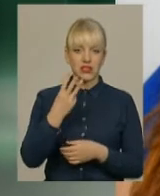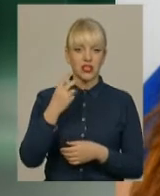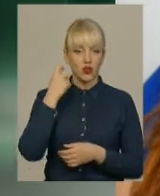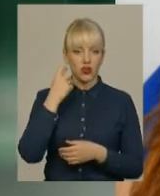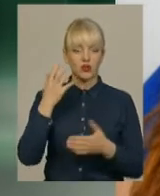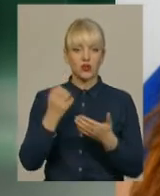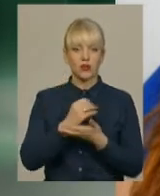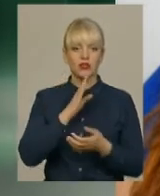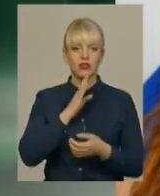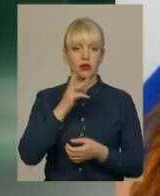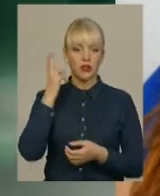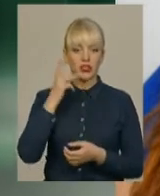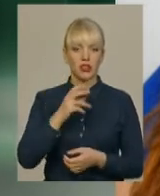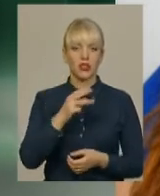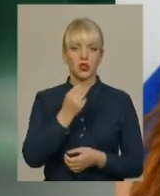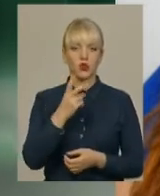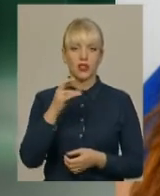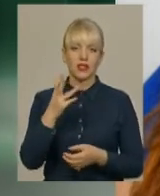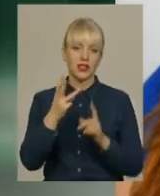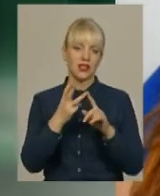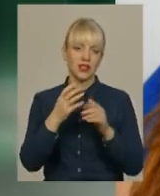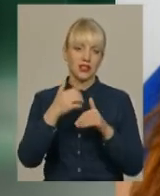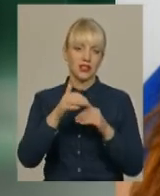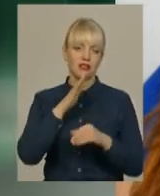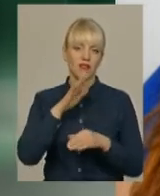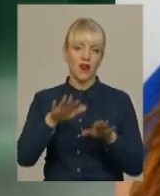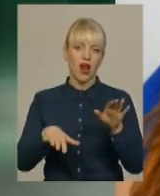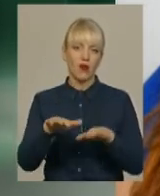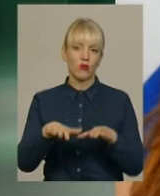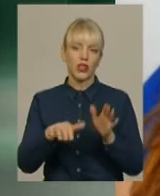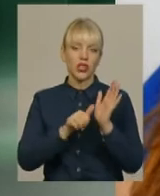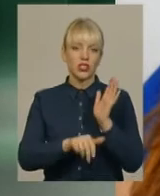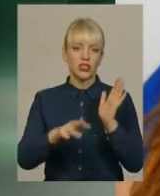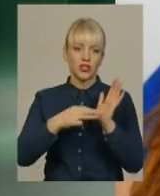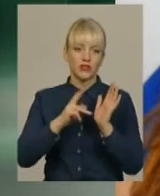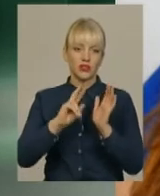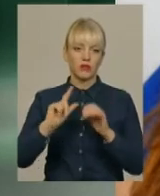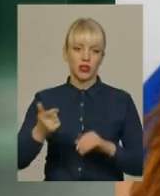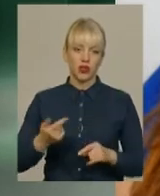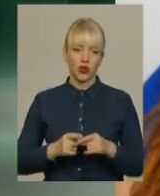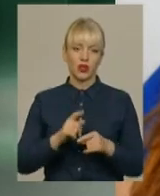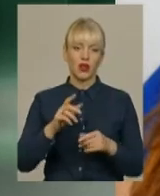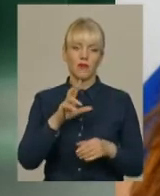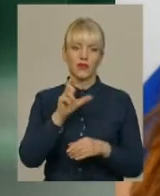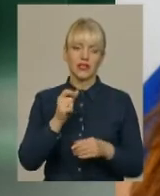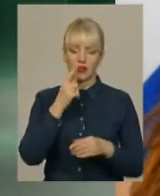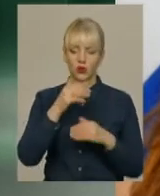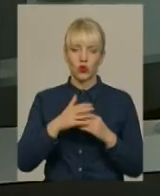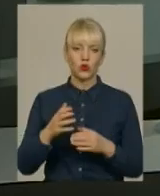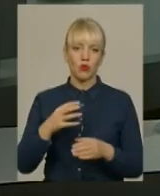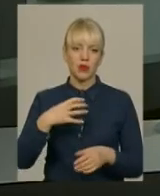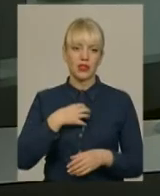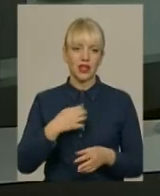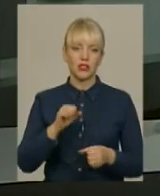Христина Шустацька. Третьою вона стала серед дівчат вагової категорії 68 кілограмів. За крок до медалі